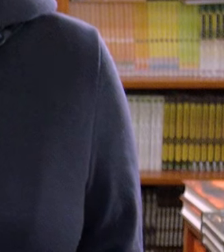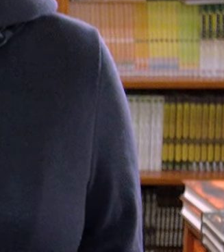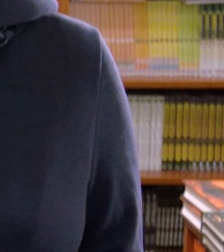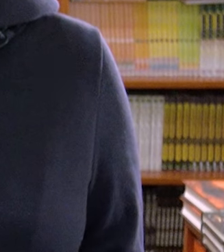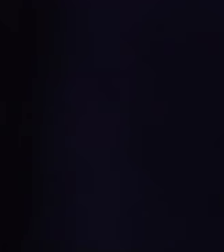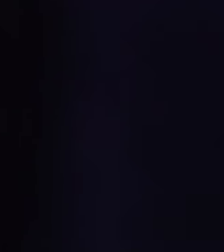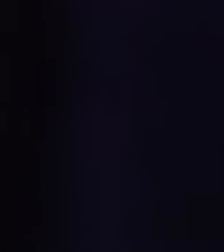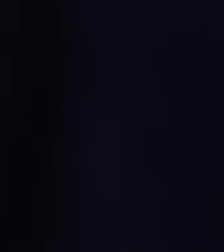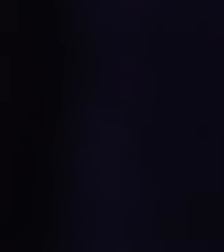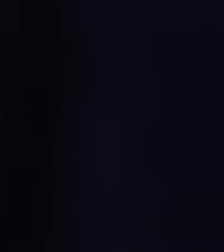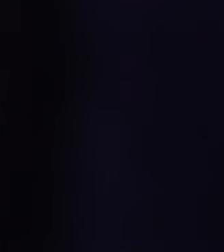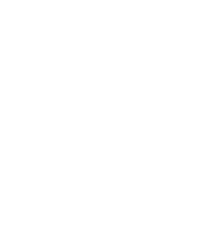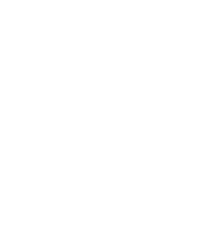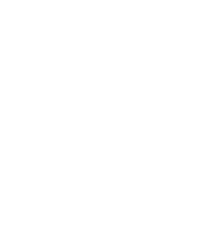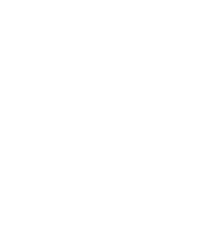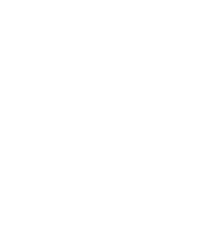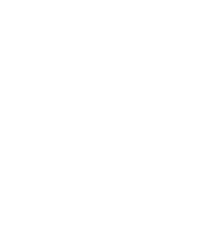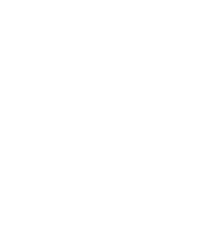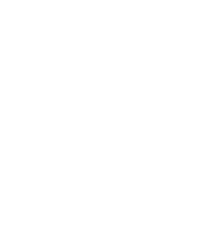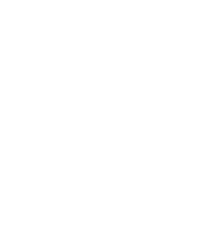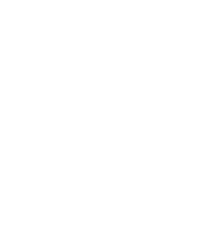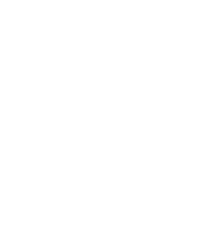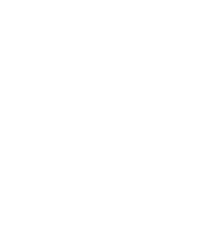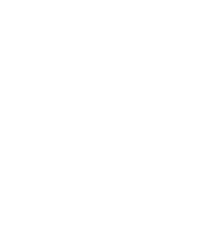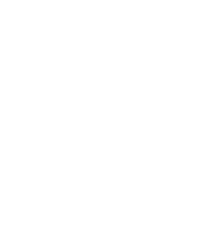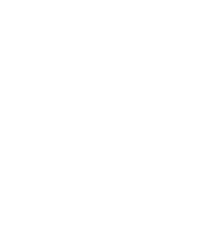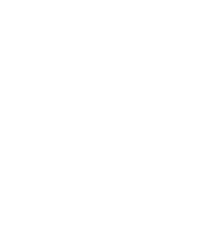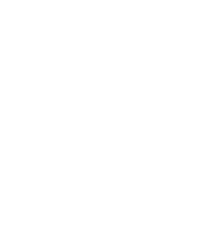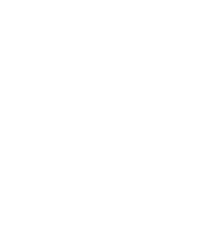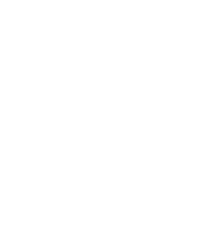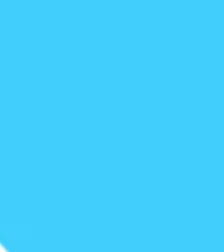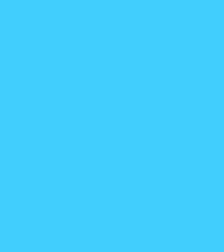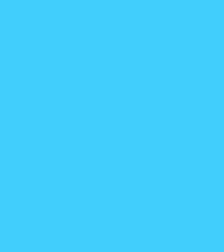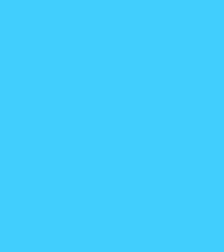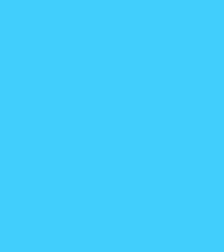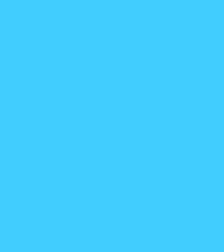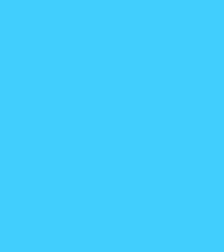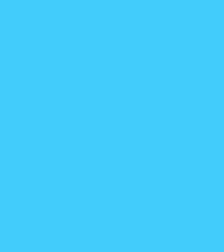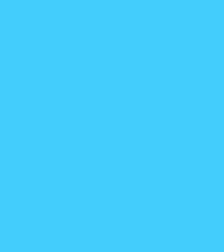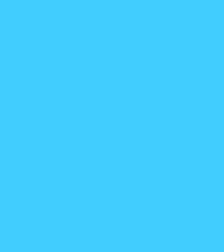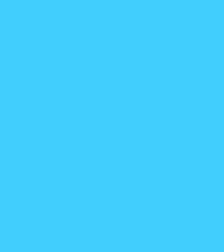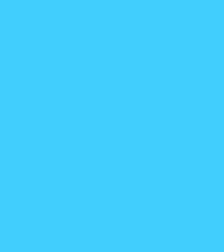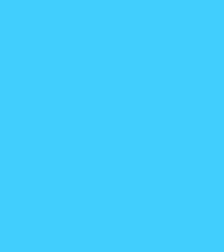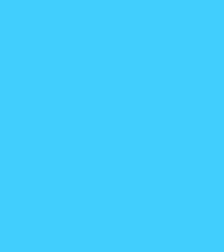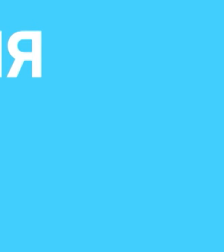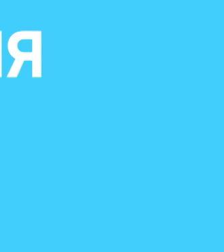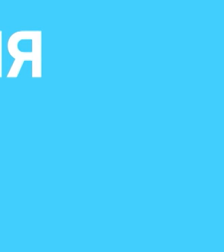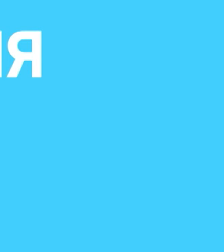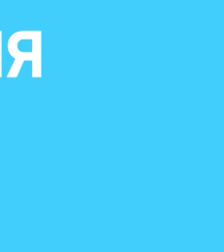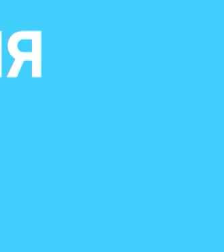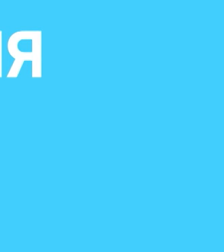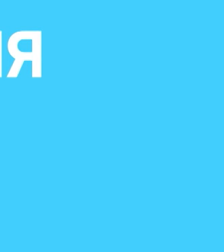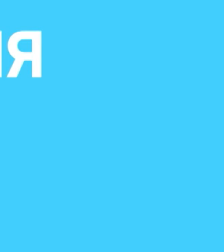Пишемо разом. 27 жовтня в ефірі Українського радіо та Радіокультура. На телеканалі